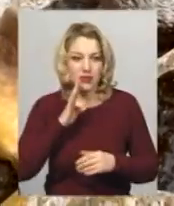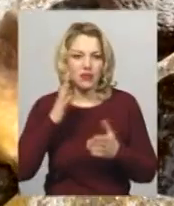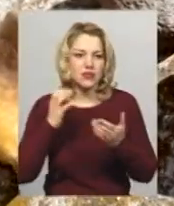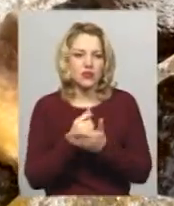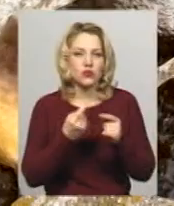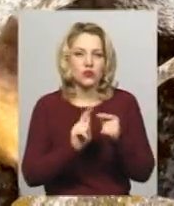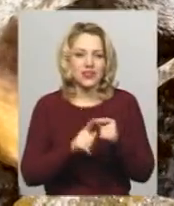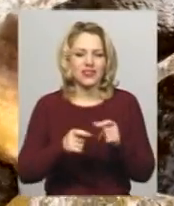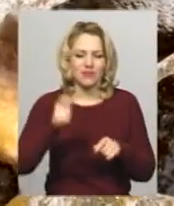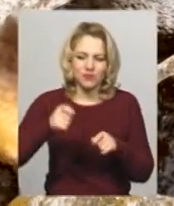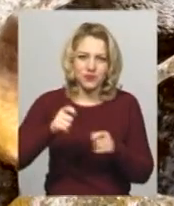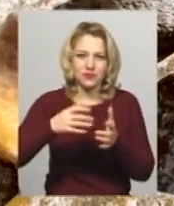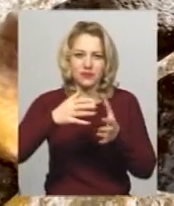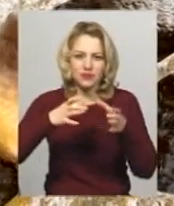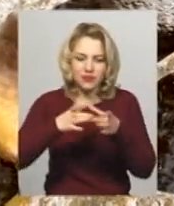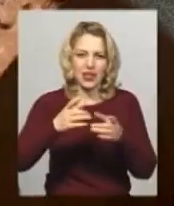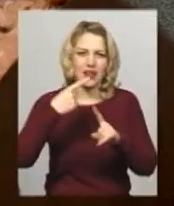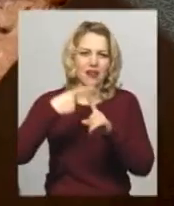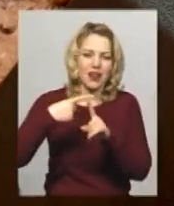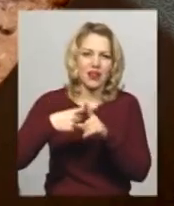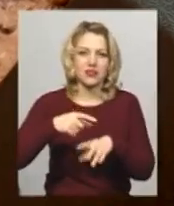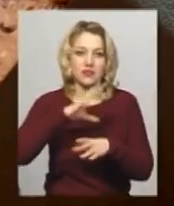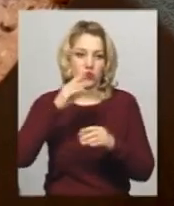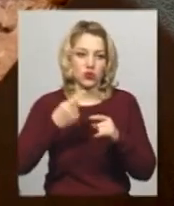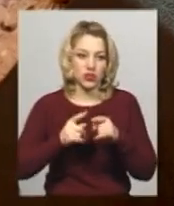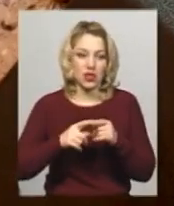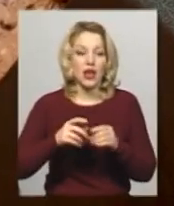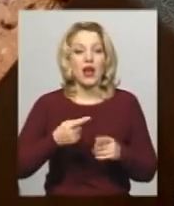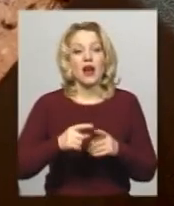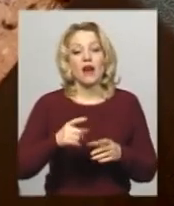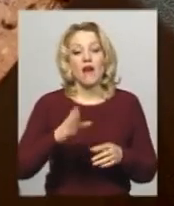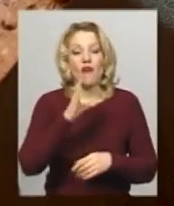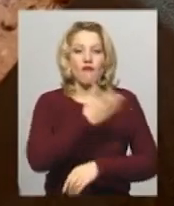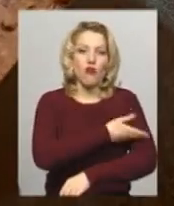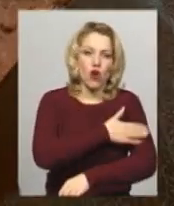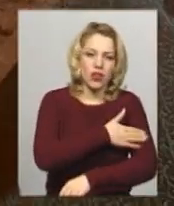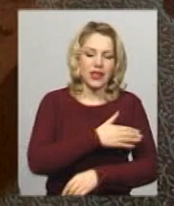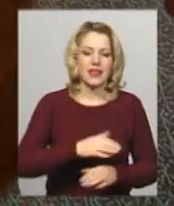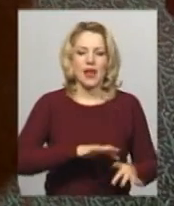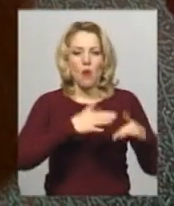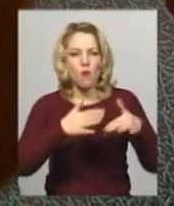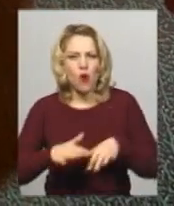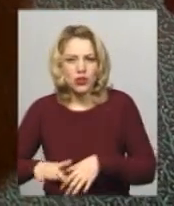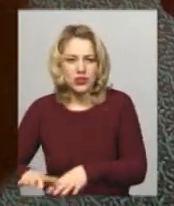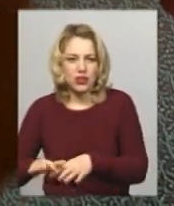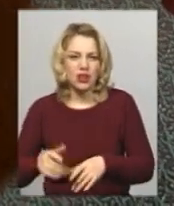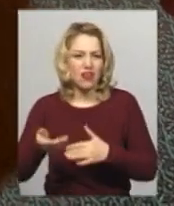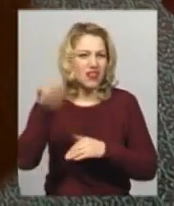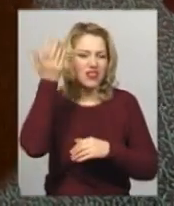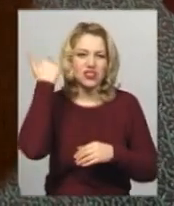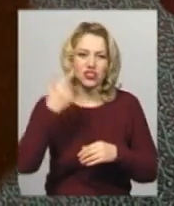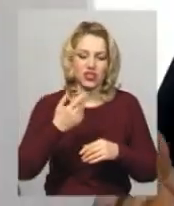посріблений хрест. Чоловік розповідає, у надрах села з давньою історією на межі Поділля, Волині та Галичини багато старожитностей, та їх ніхто не шукав.